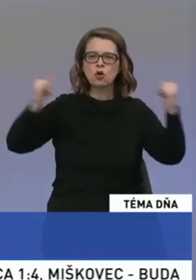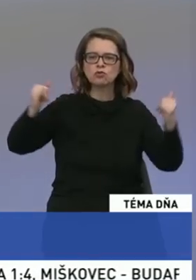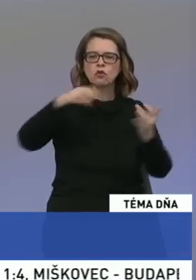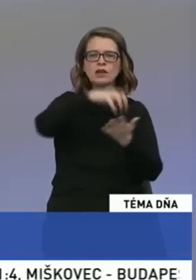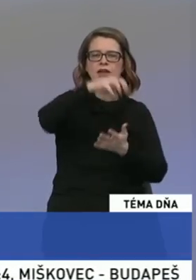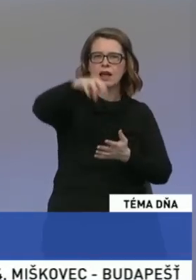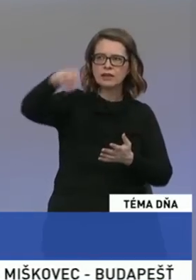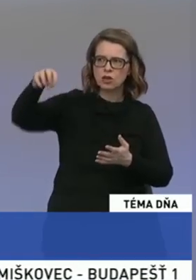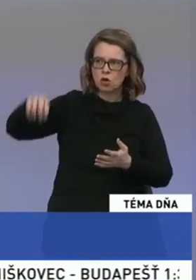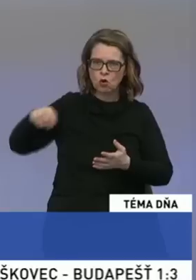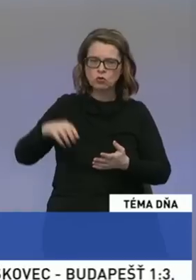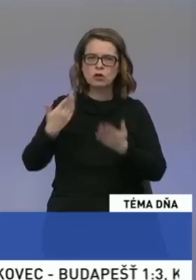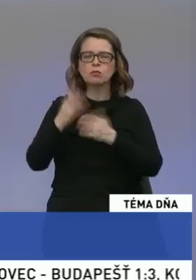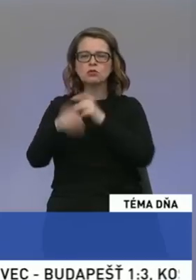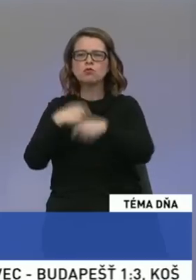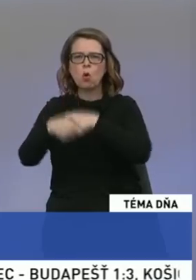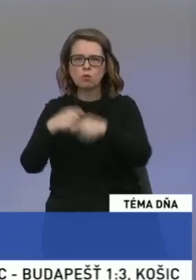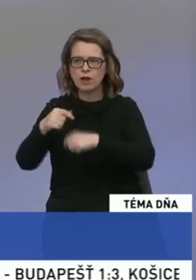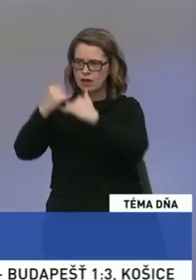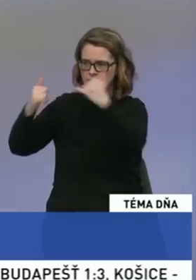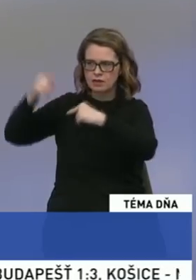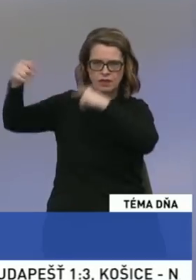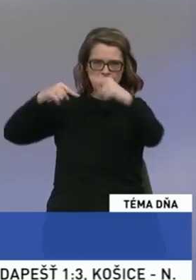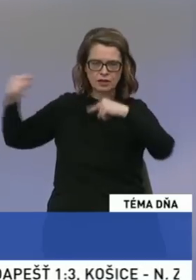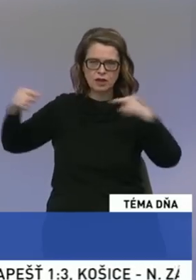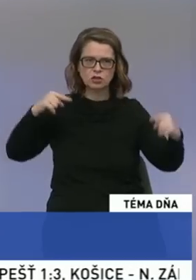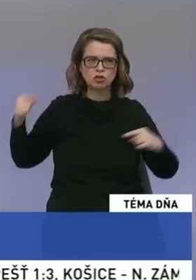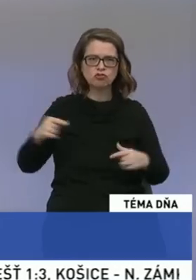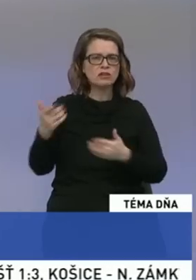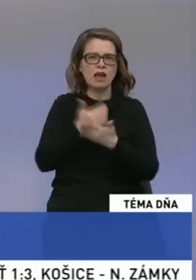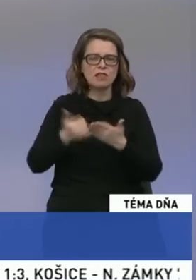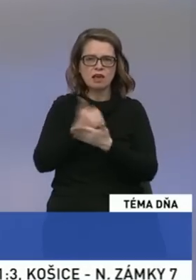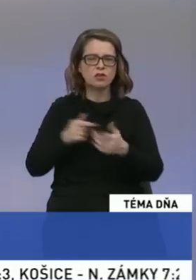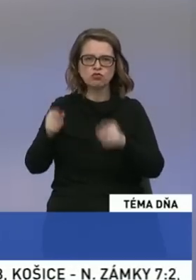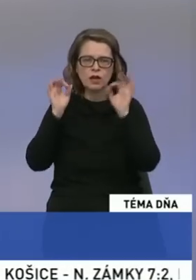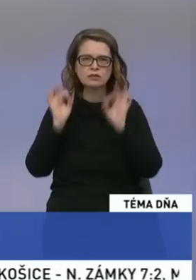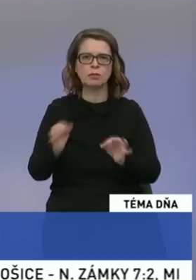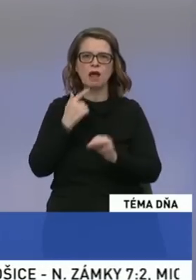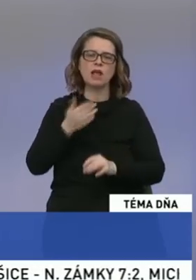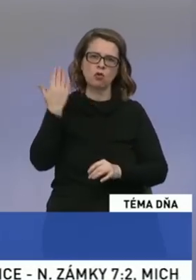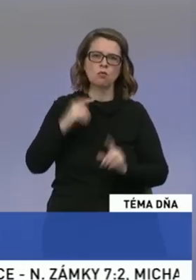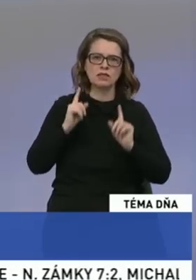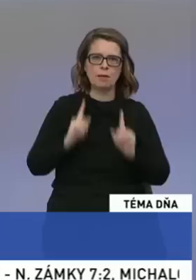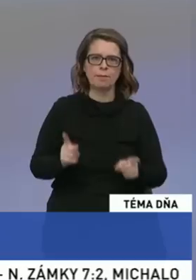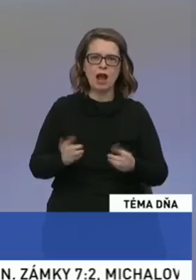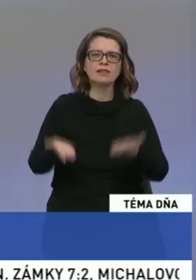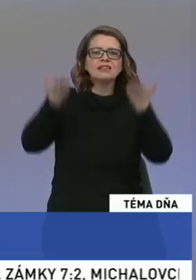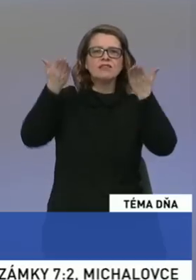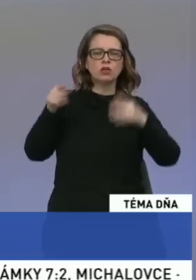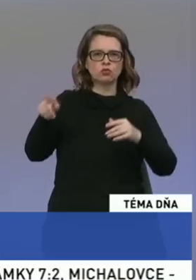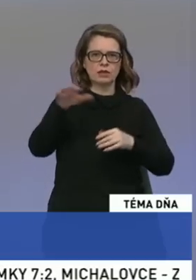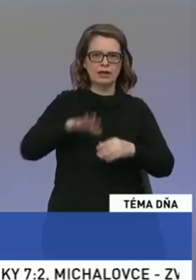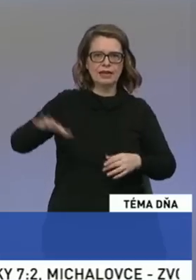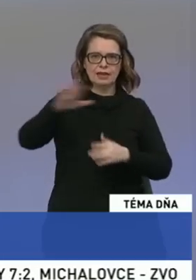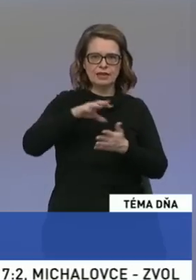rámci medzinárodnej spolupráci Polsko-Maďarsko-Slovensko sa nevyužívajú tak, ako by sa mohli na pozdvihnutie tohto regiónu. To je tak trochu